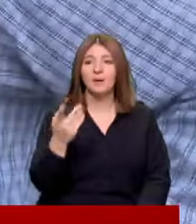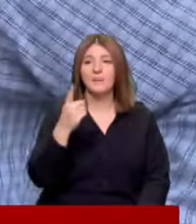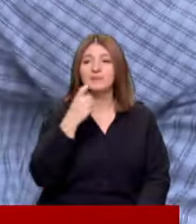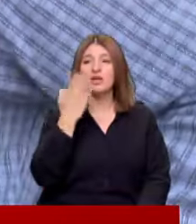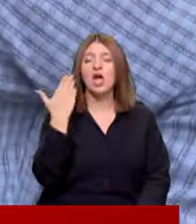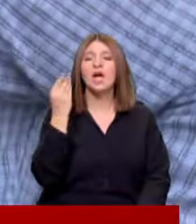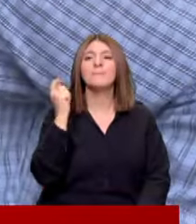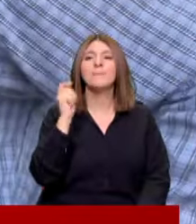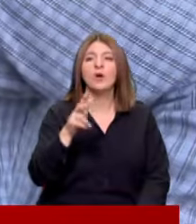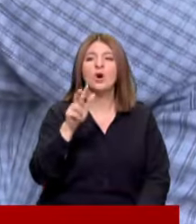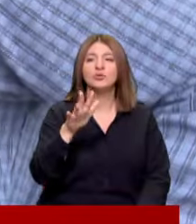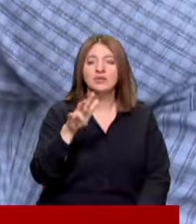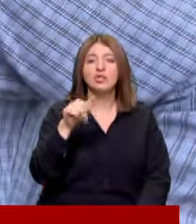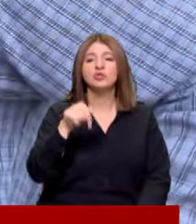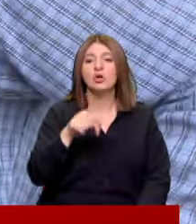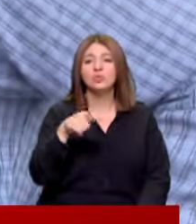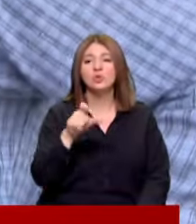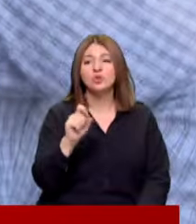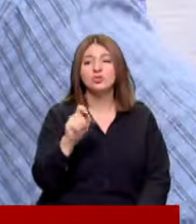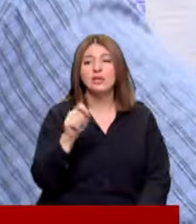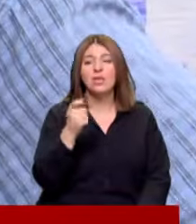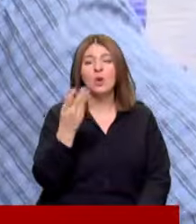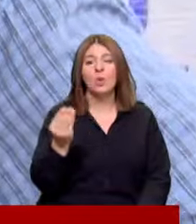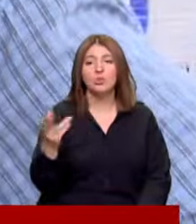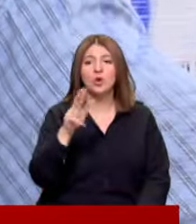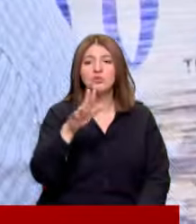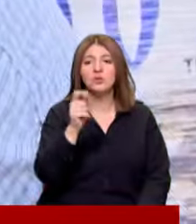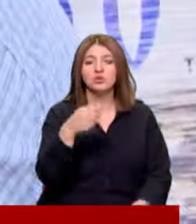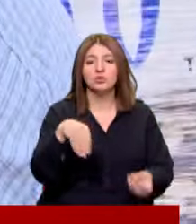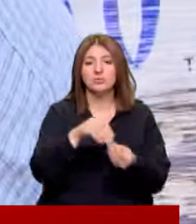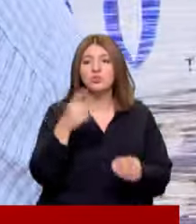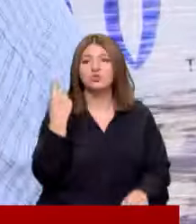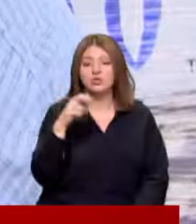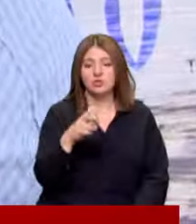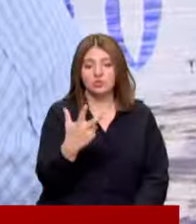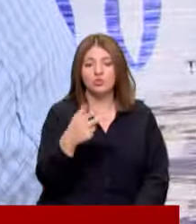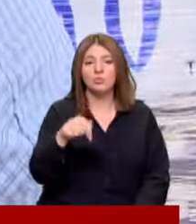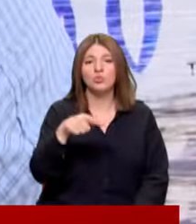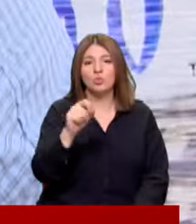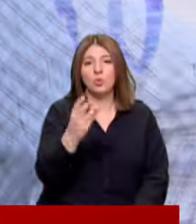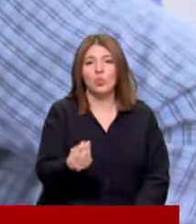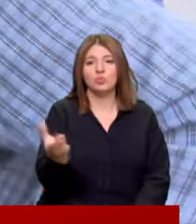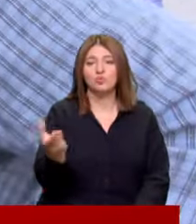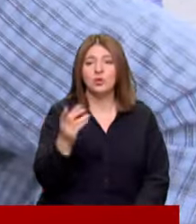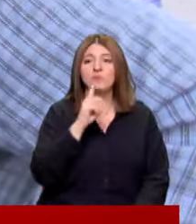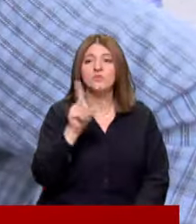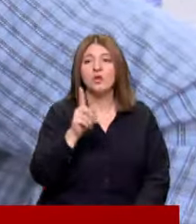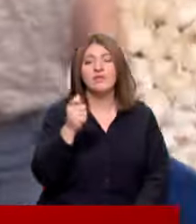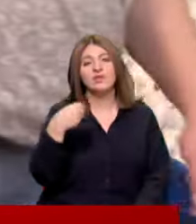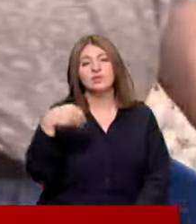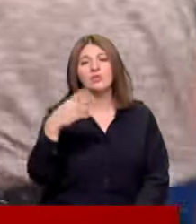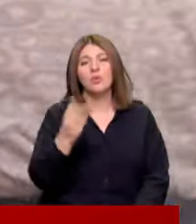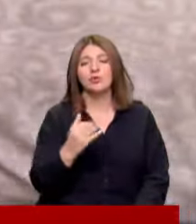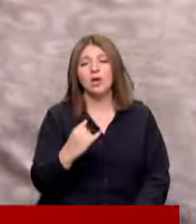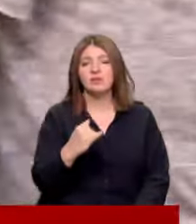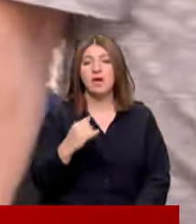en pahalısı 35 lira Şu anda 90 liraya çıktı 35 kuruş koydular Dün 83 liraydı Bugün 90'a çıktı 110 liraya falan çıkardım